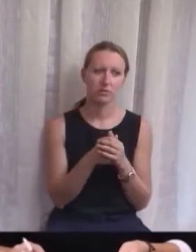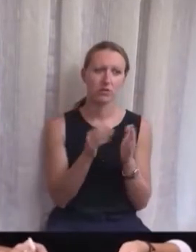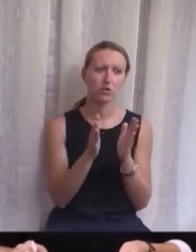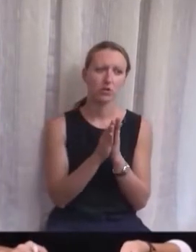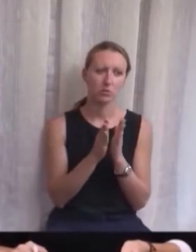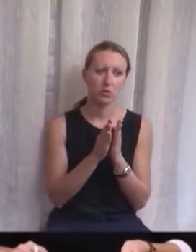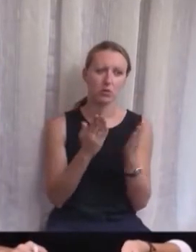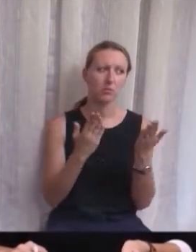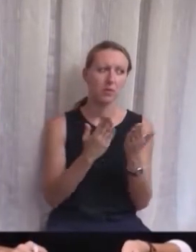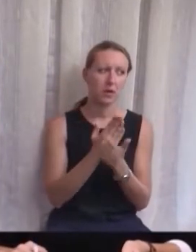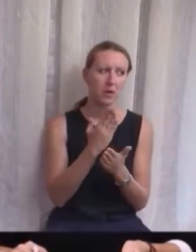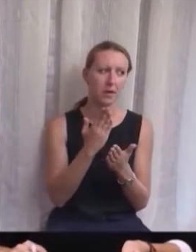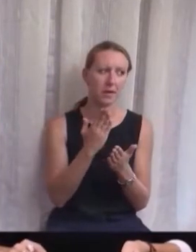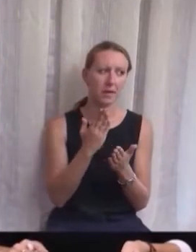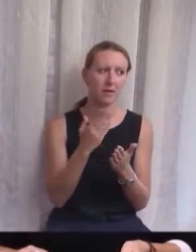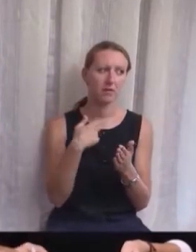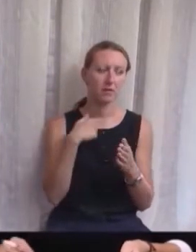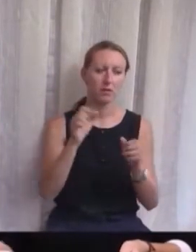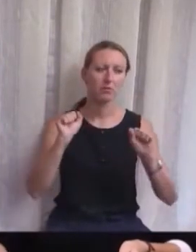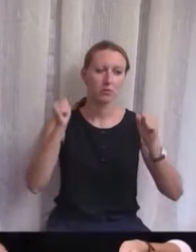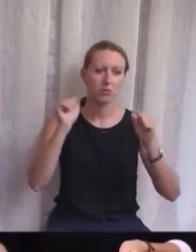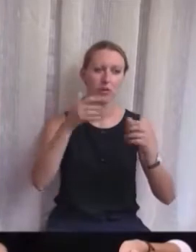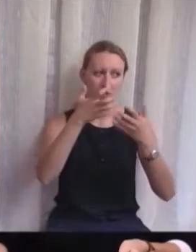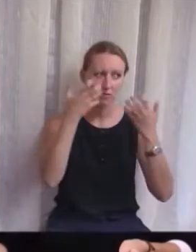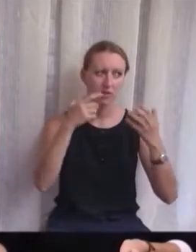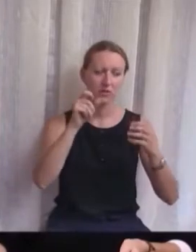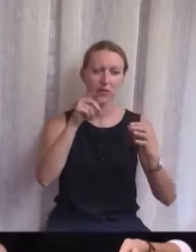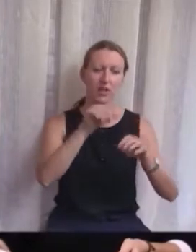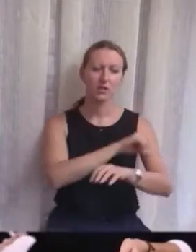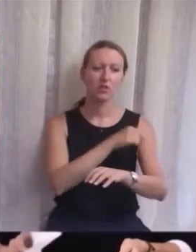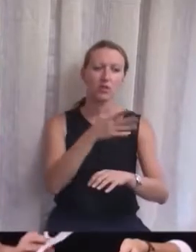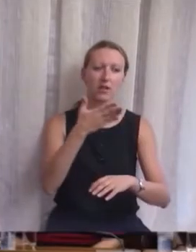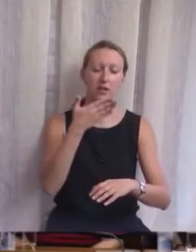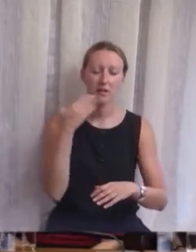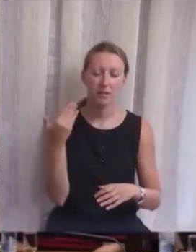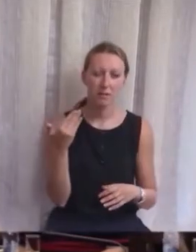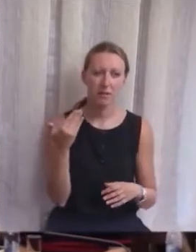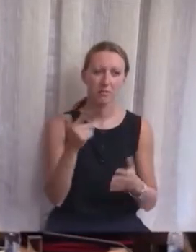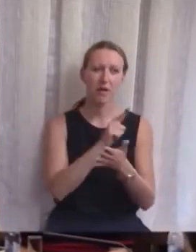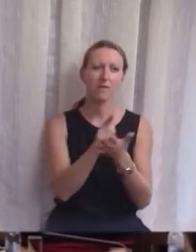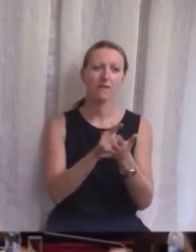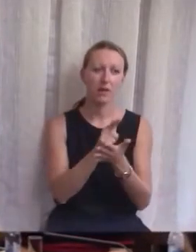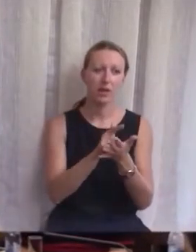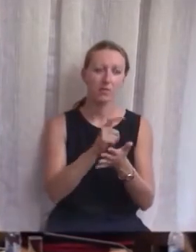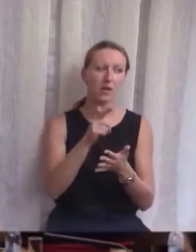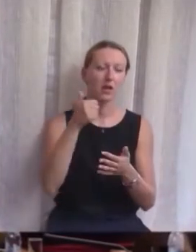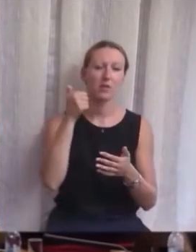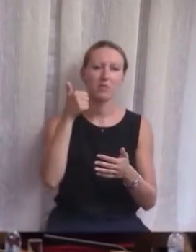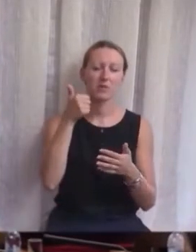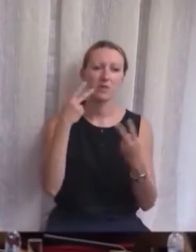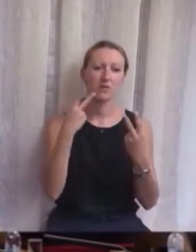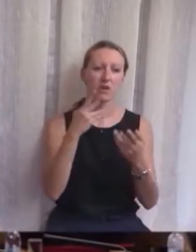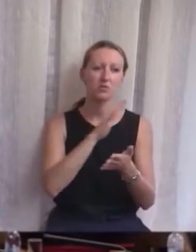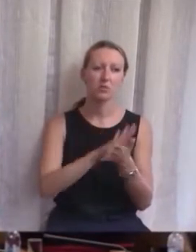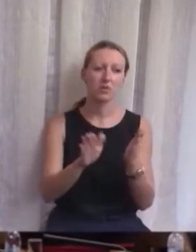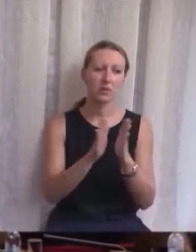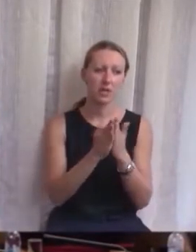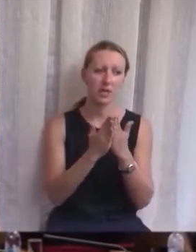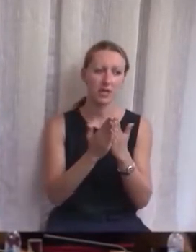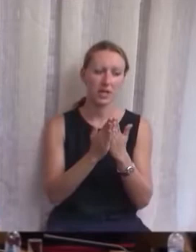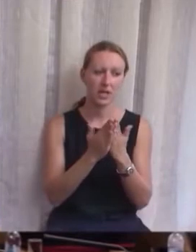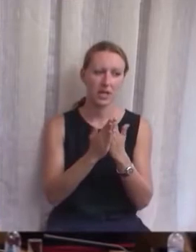molim vas ako možete napustiti vječa. Sada ćete 12 godina, nemate vremena prioritizirati i besplatno u